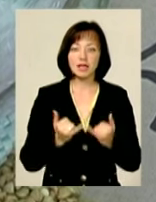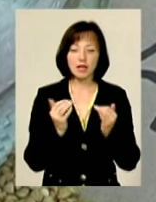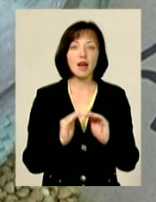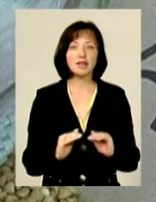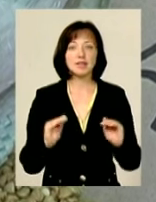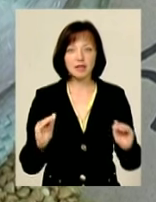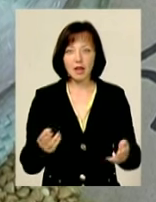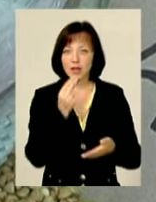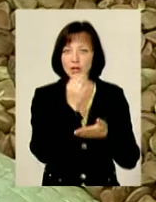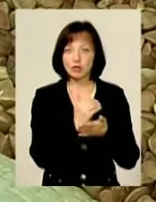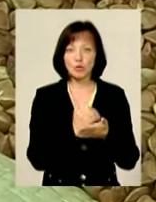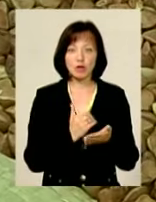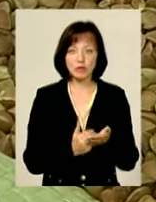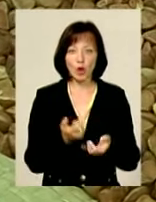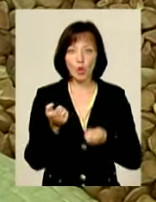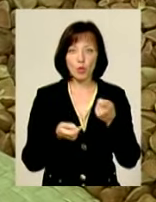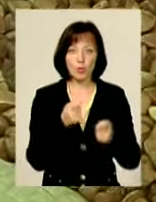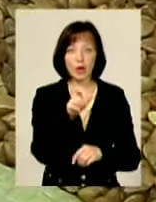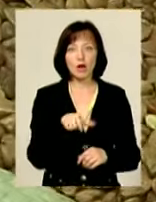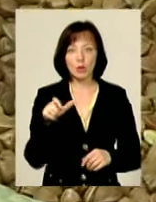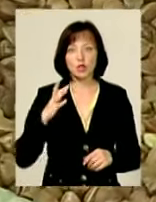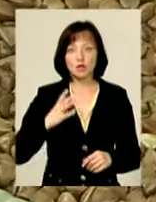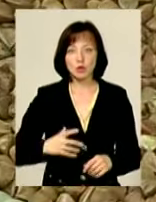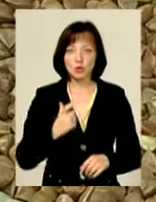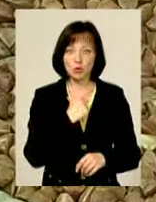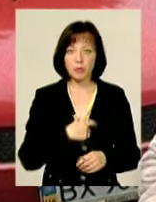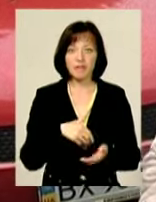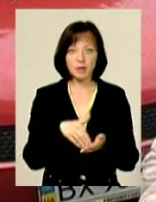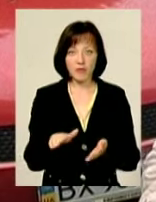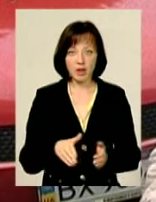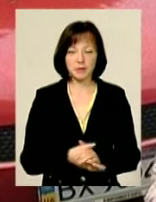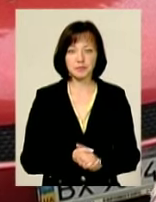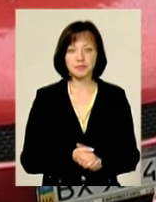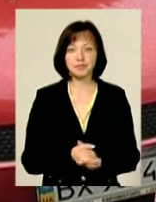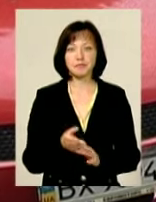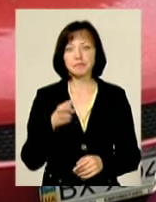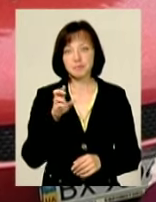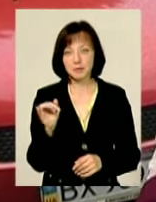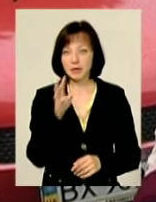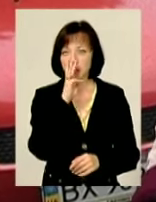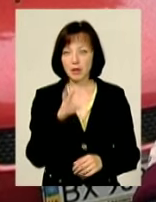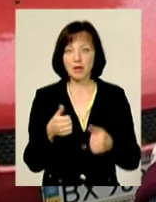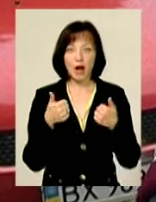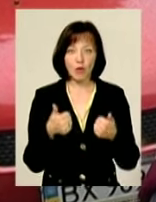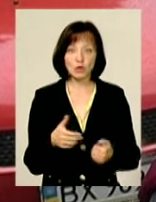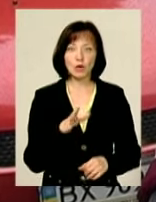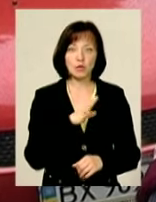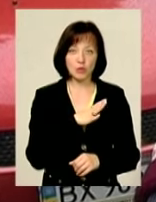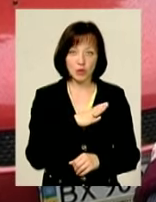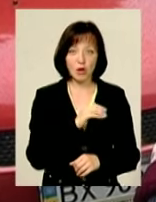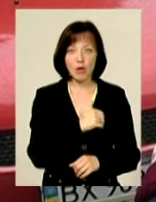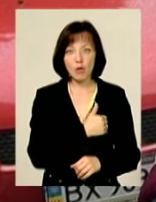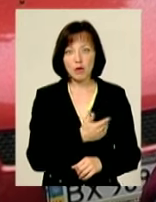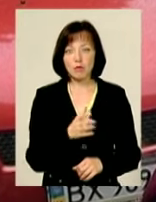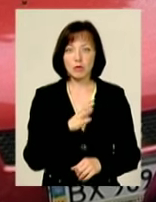незамінній в дієтичному харчуванні крупі, люди змушені собі відмовляти Якщо б зарплата була, хоч би